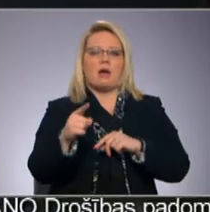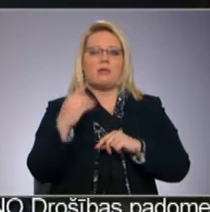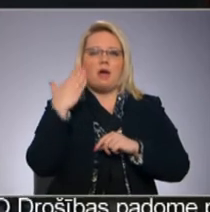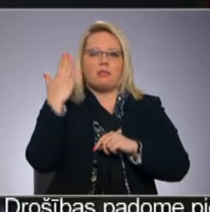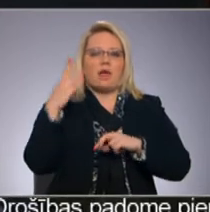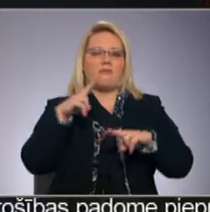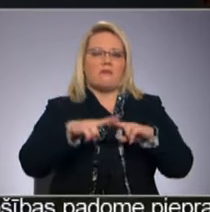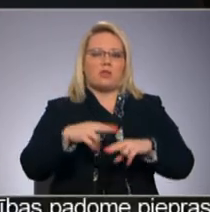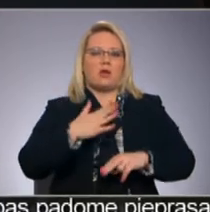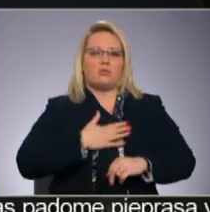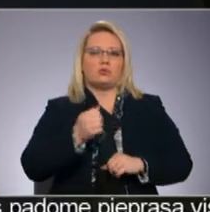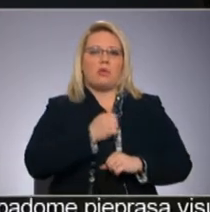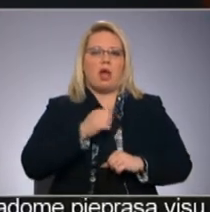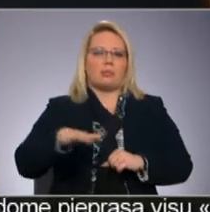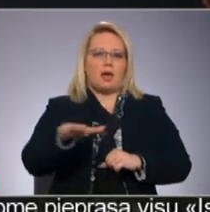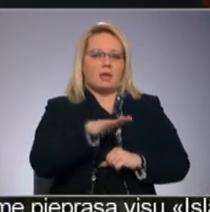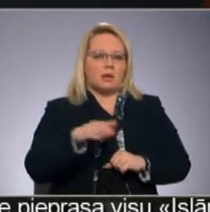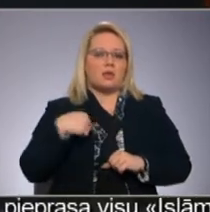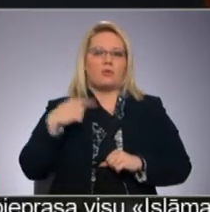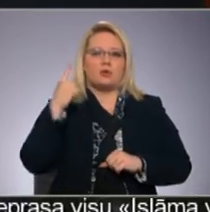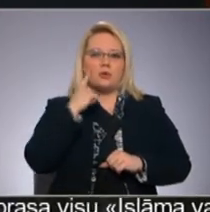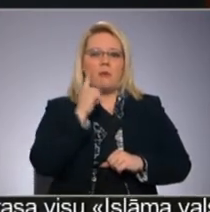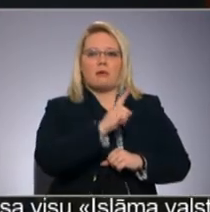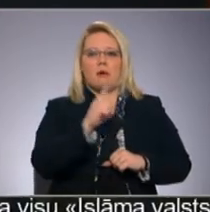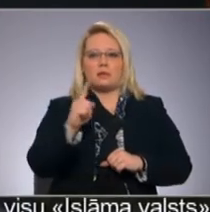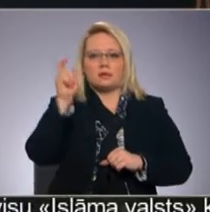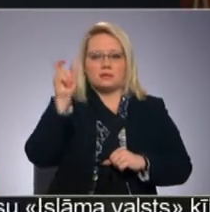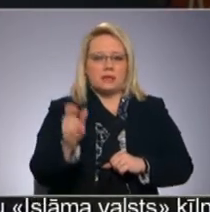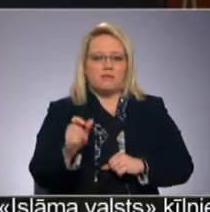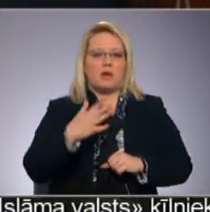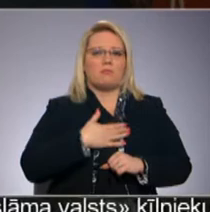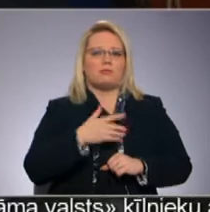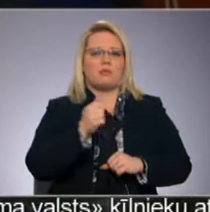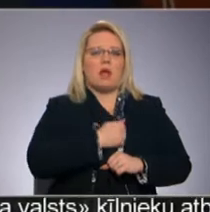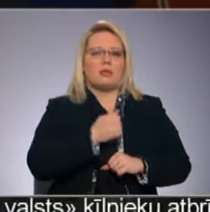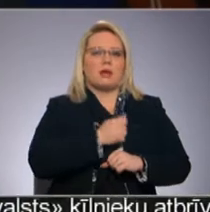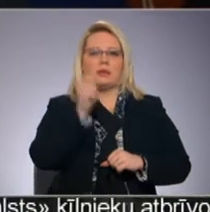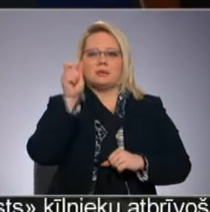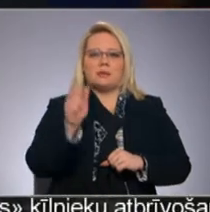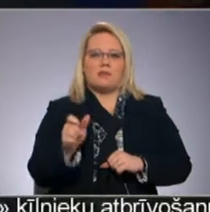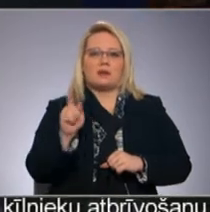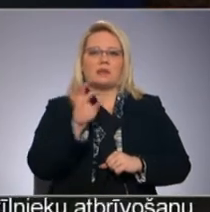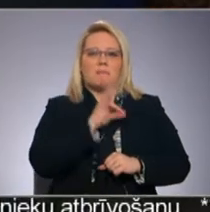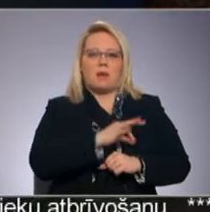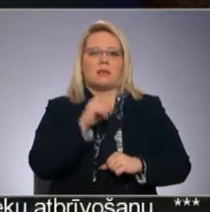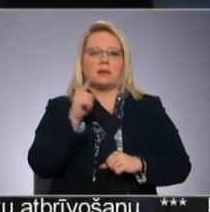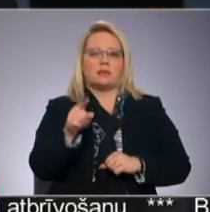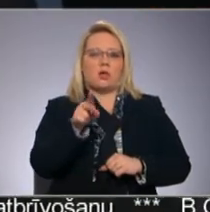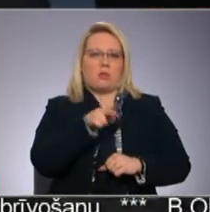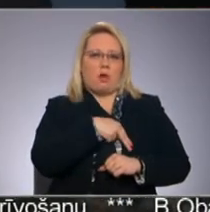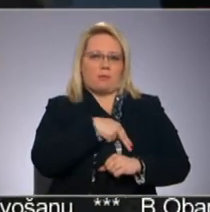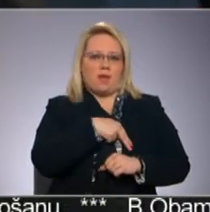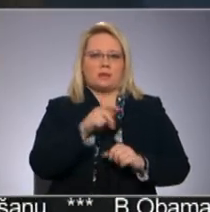vietā mūsu latgalītē. Es domāju, ka katrs cilvēks, mūsu latgalēs cilvēks ir palnījis tādu nomināciju.